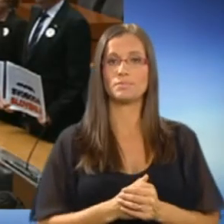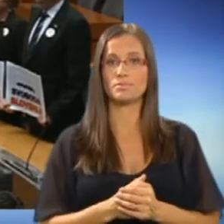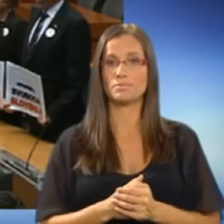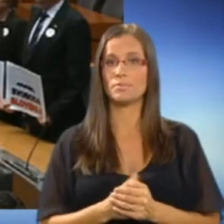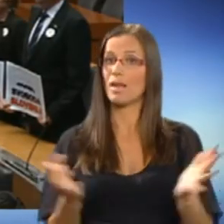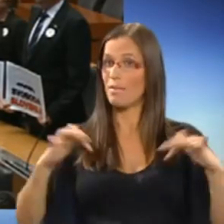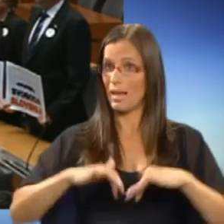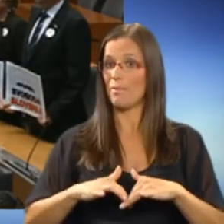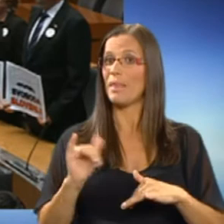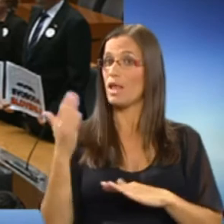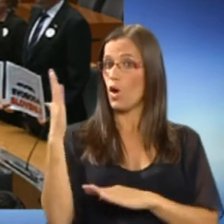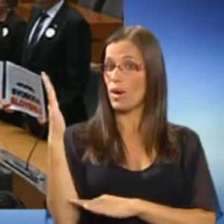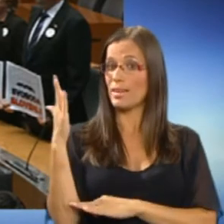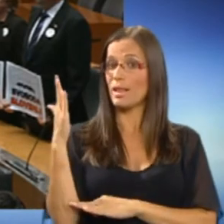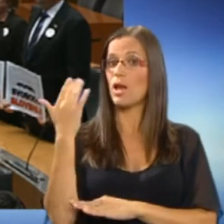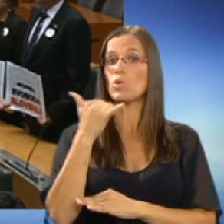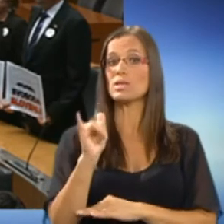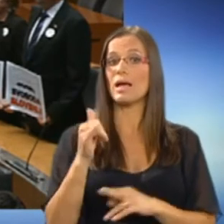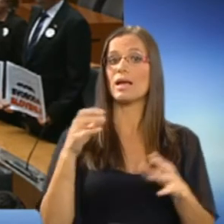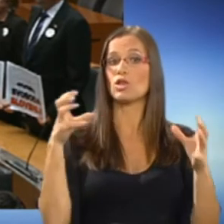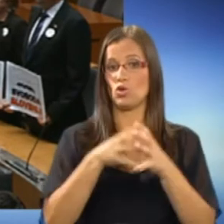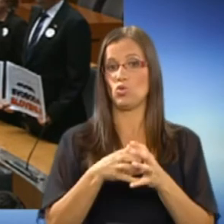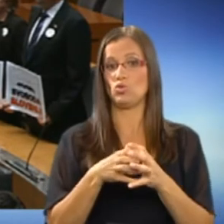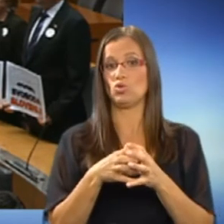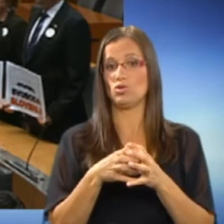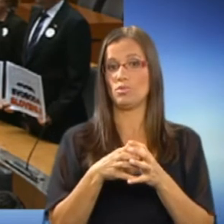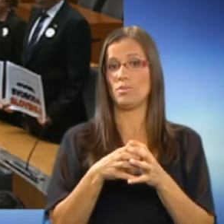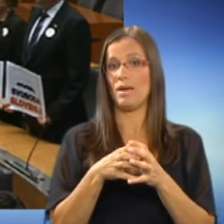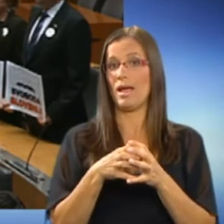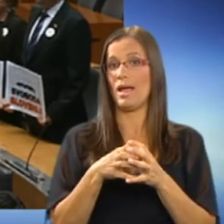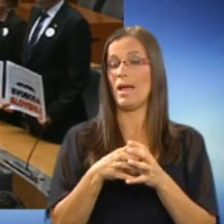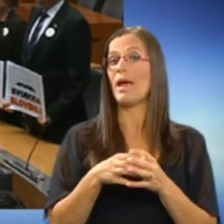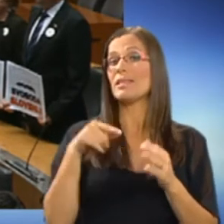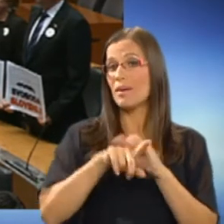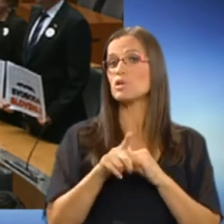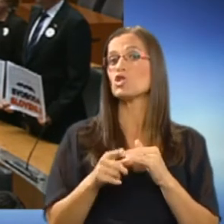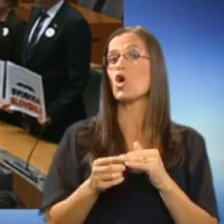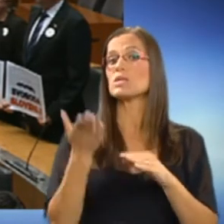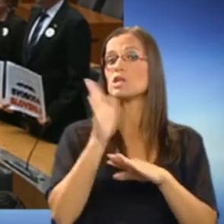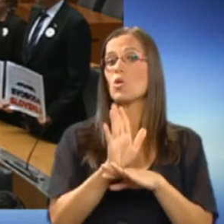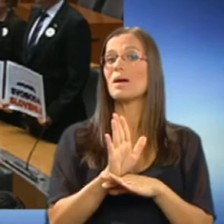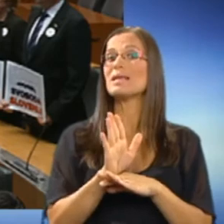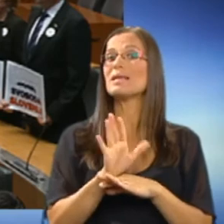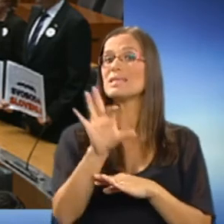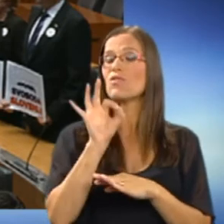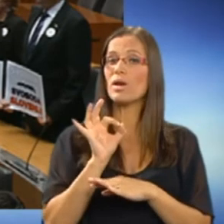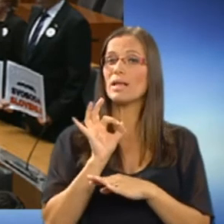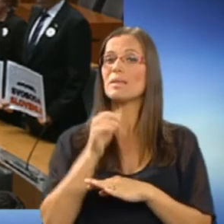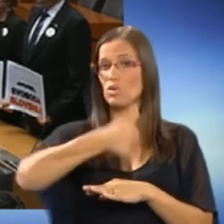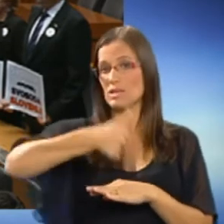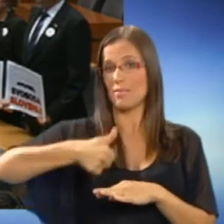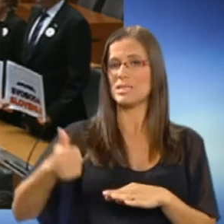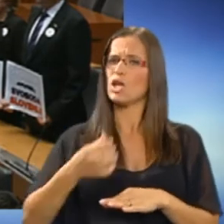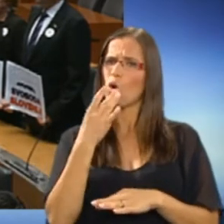Parlament je ogledalo vsake družbe. Se so v njem zastopani izvoljeni posamezniki neke konkretne